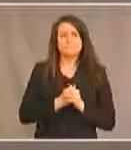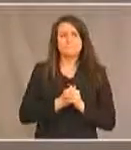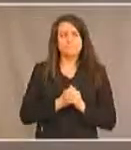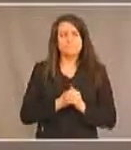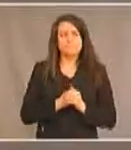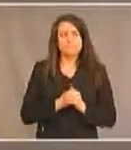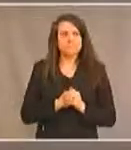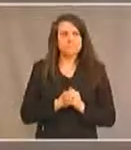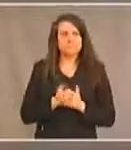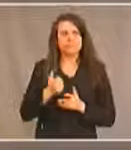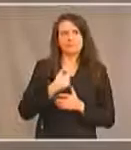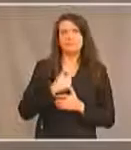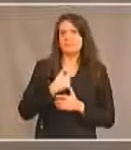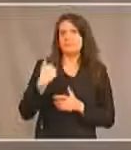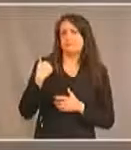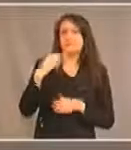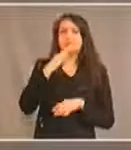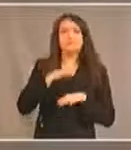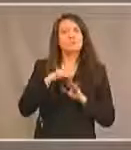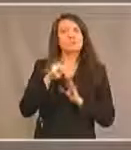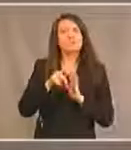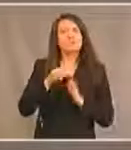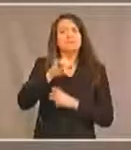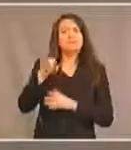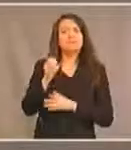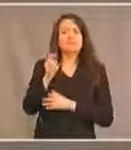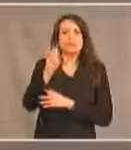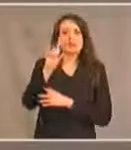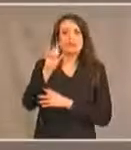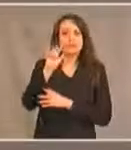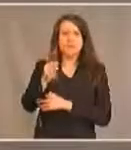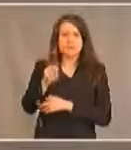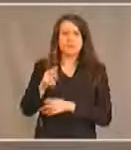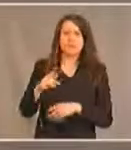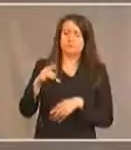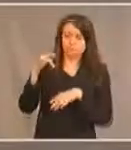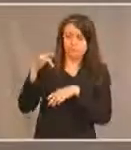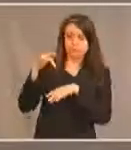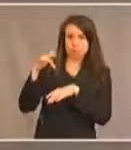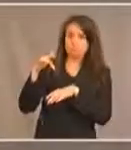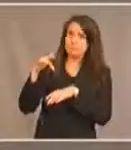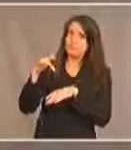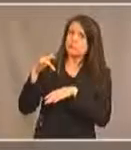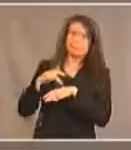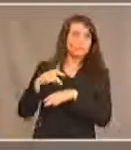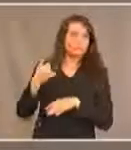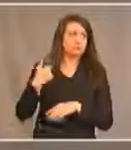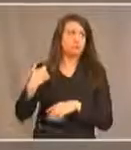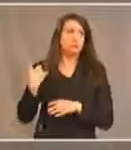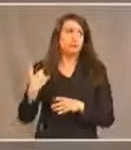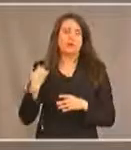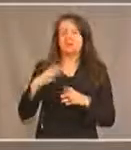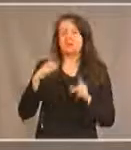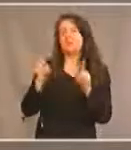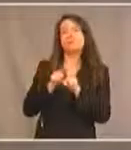Quand j'ai parlé du principe de Jordan qui non seulement touche aux jeunes, mais